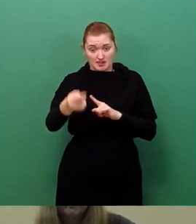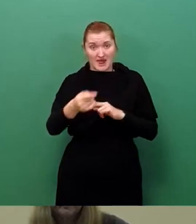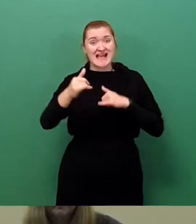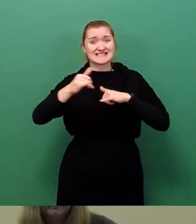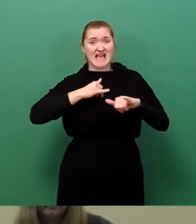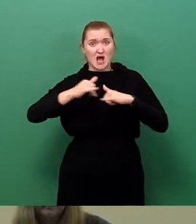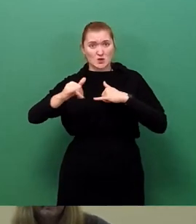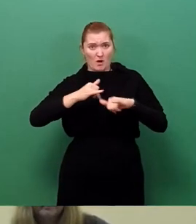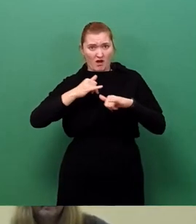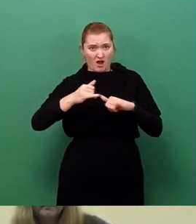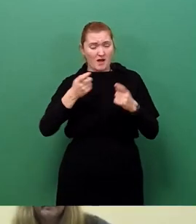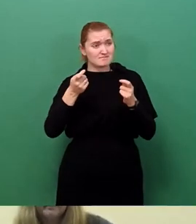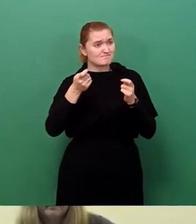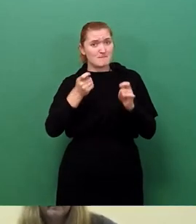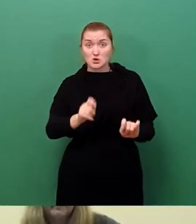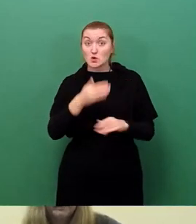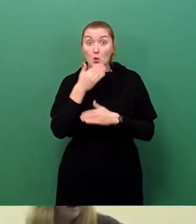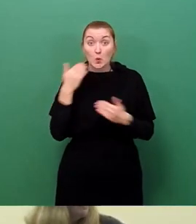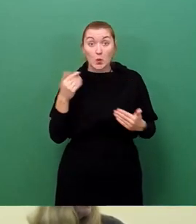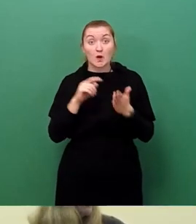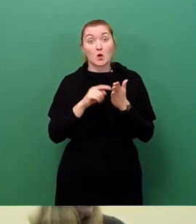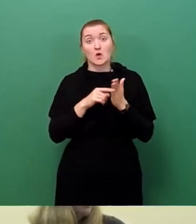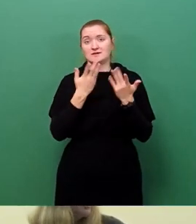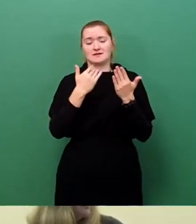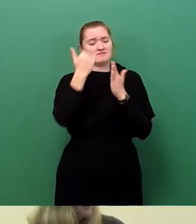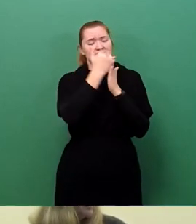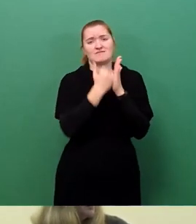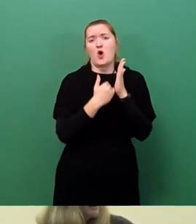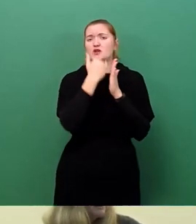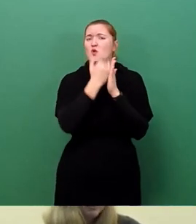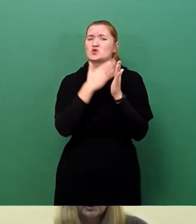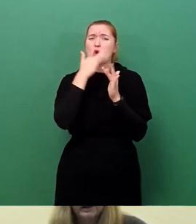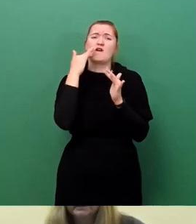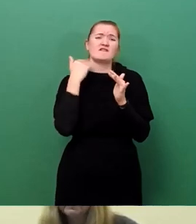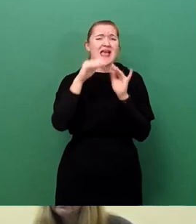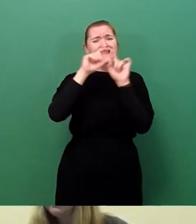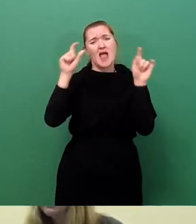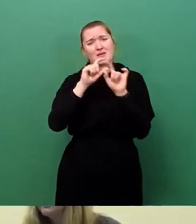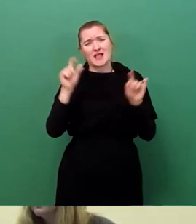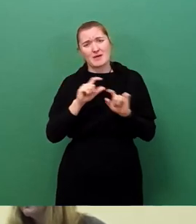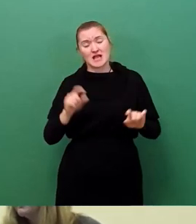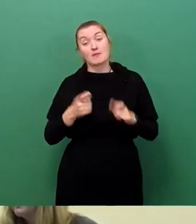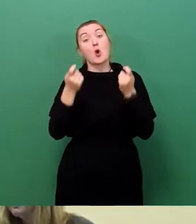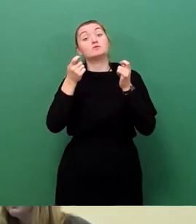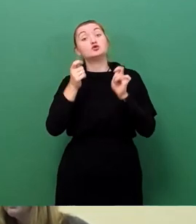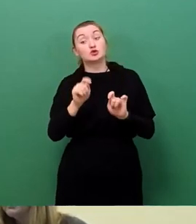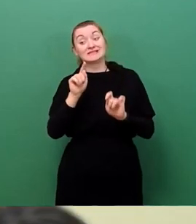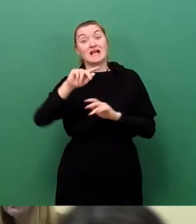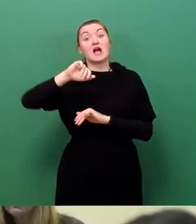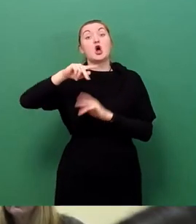Beschluss getroffen werden kann, weil die Tagesordnung einfach zu voll ist und der Beschluss zur Vergabe der Konzeptausschreibung runterfällt,